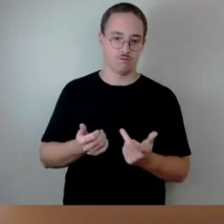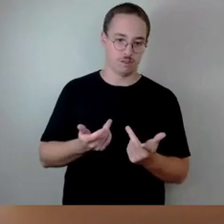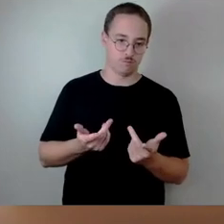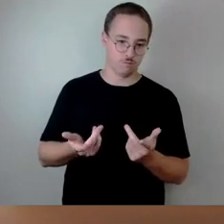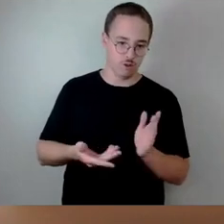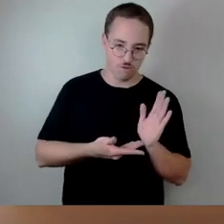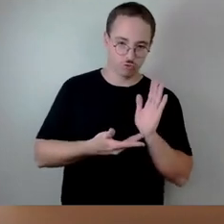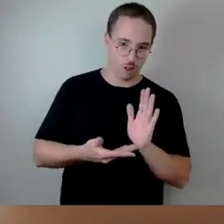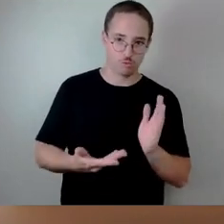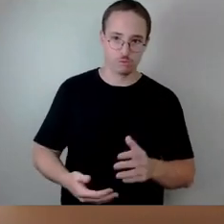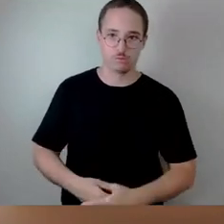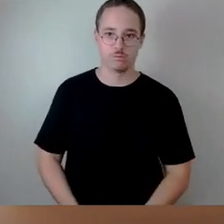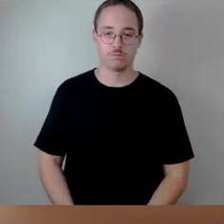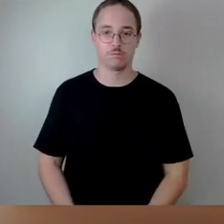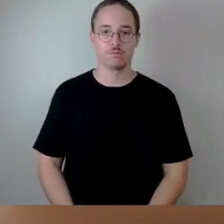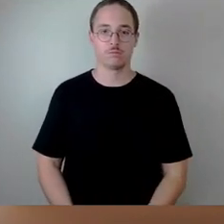wir sind jetzt in der Abstimmung.